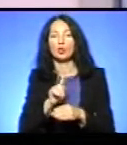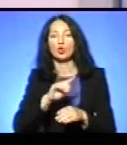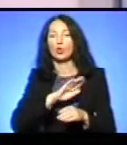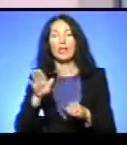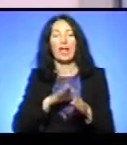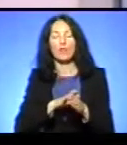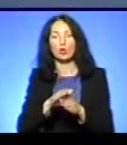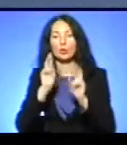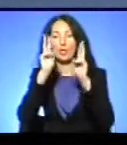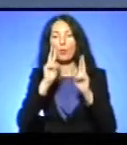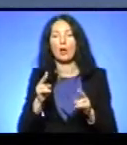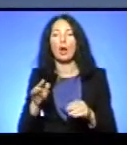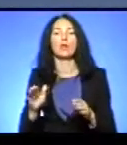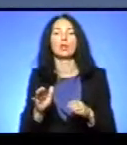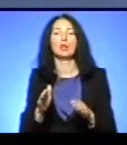у Тернополі.